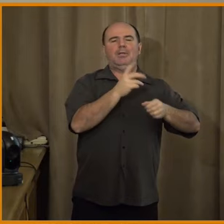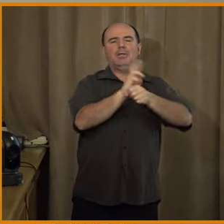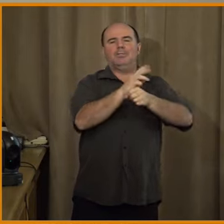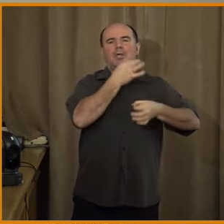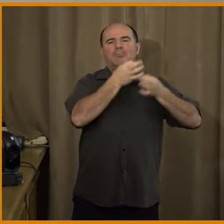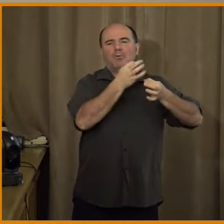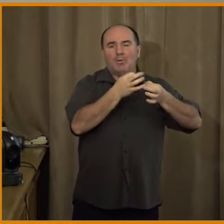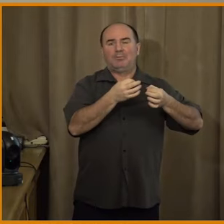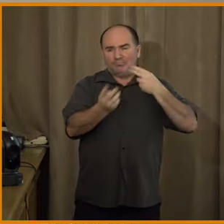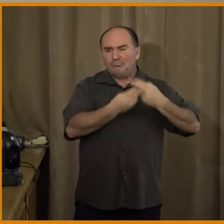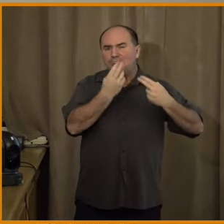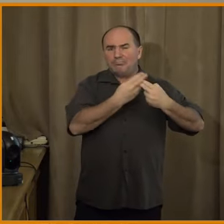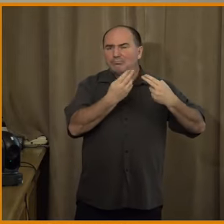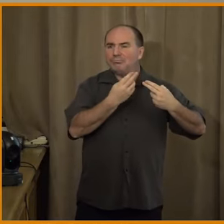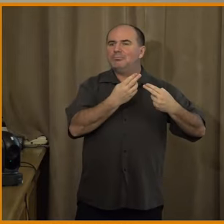koncepční návrh řešení.